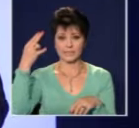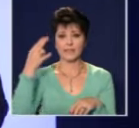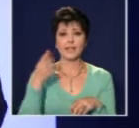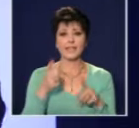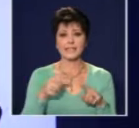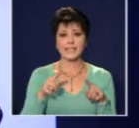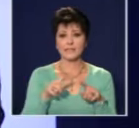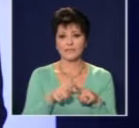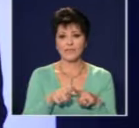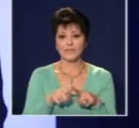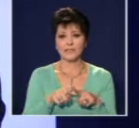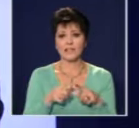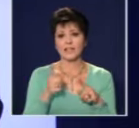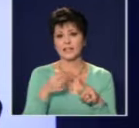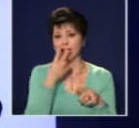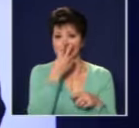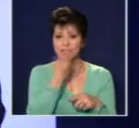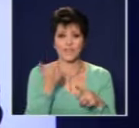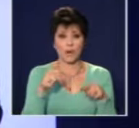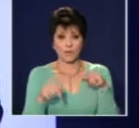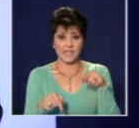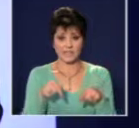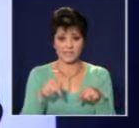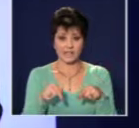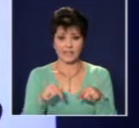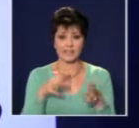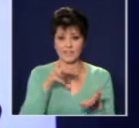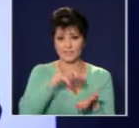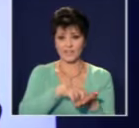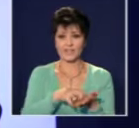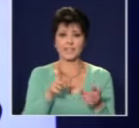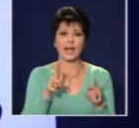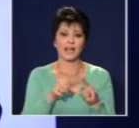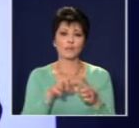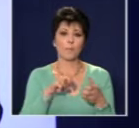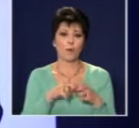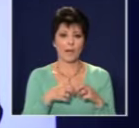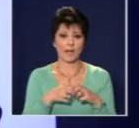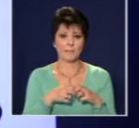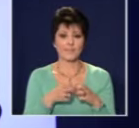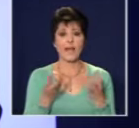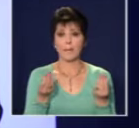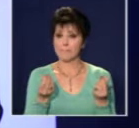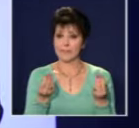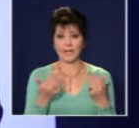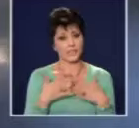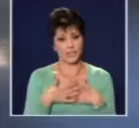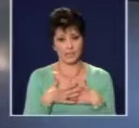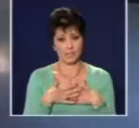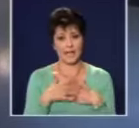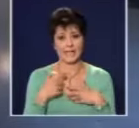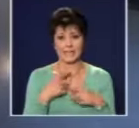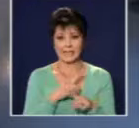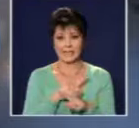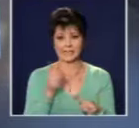болнично и най-много може да издързеш инвалид ако влежеш с някакъв тежък проблем така че реформа е необходима, парите ги има не съм съгласна, че с парите ги